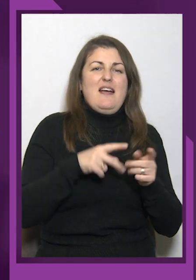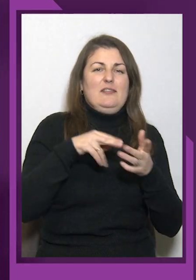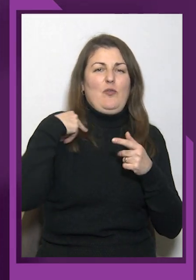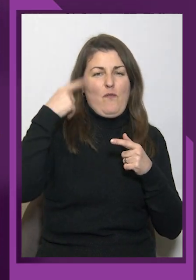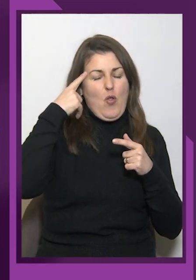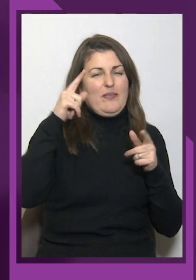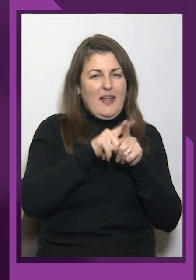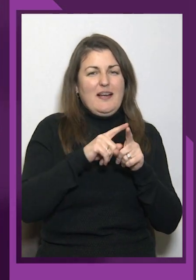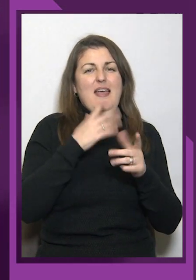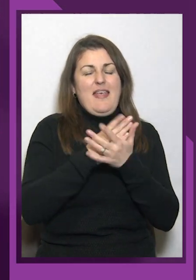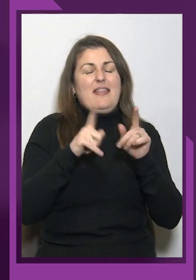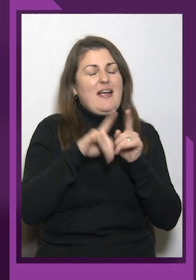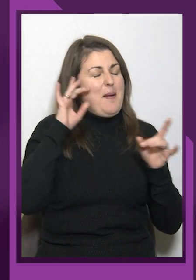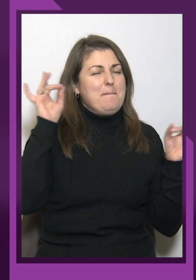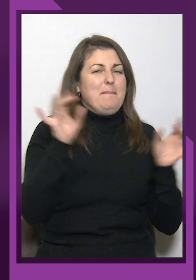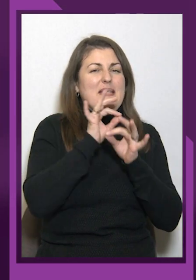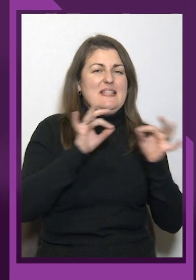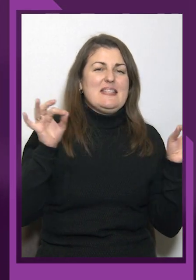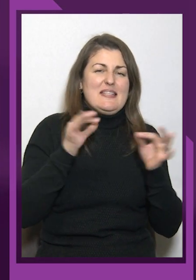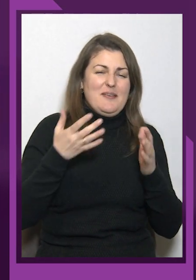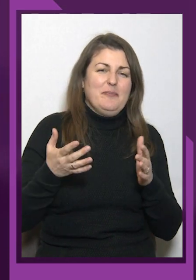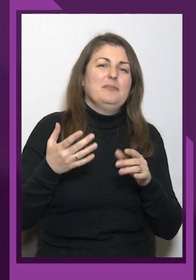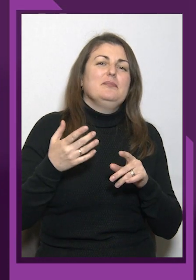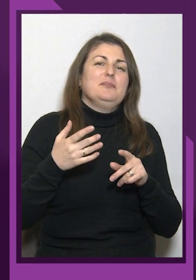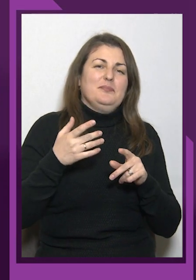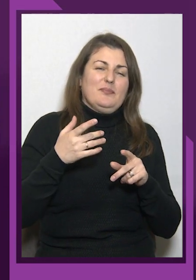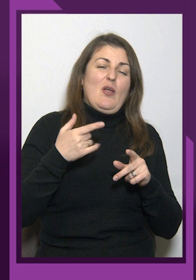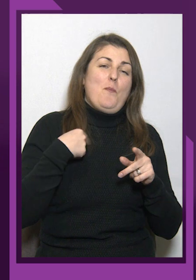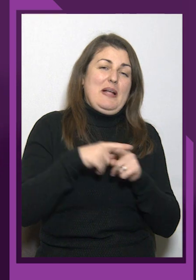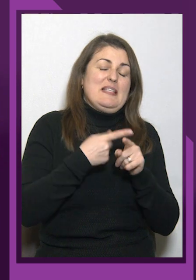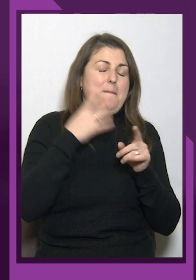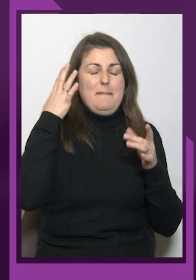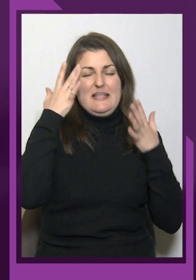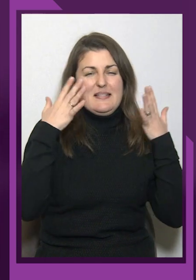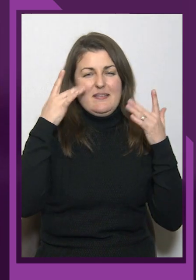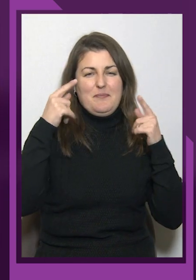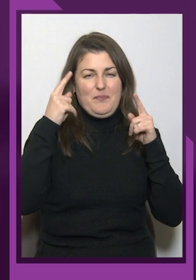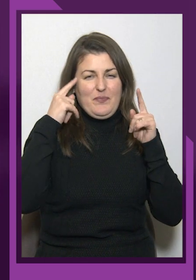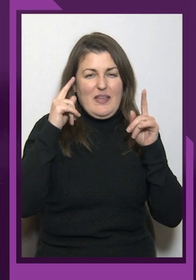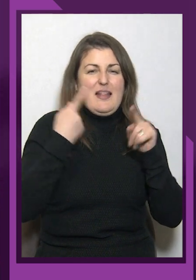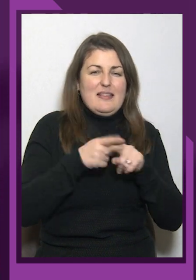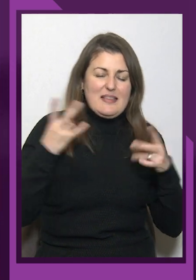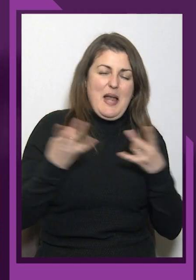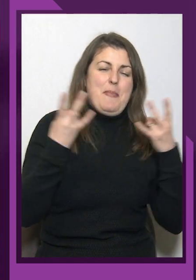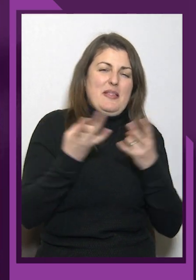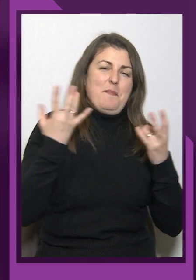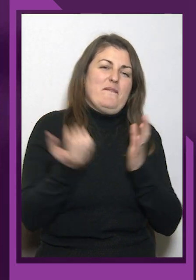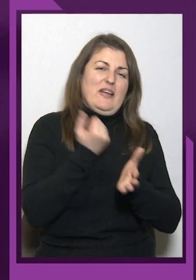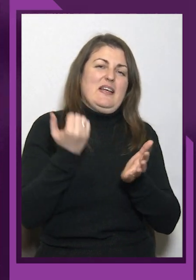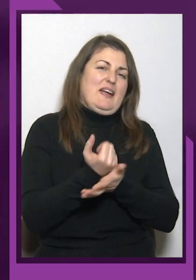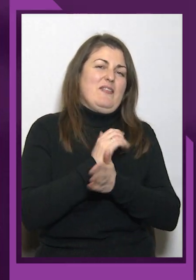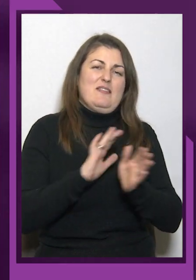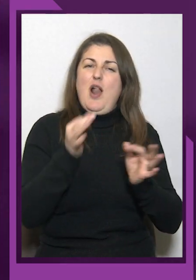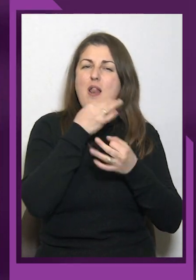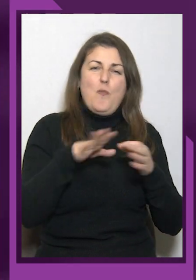голові є така після, це біси дохнуть, сонце сходить. Ось в мене ця пісня була в голові. така, все, треба вигравати їх в будь-якому